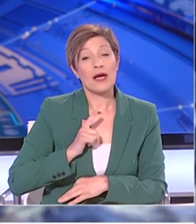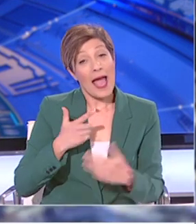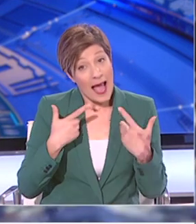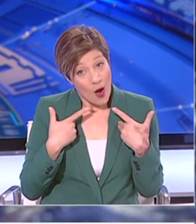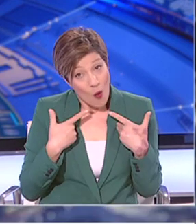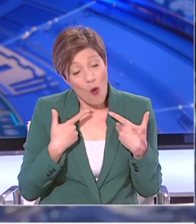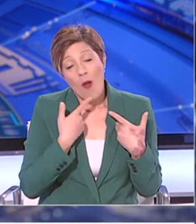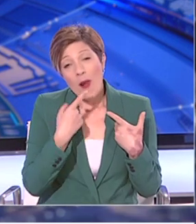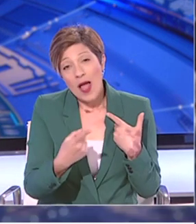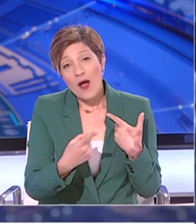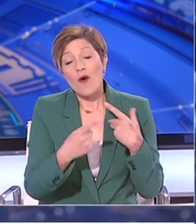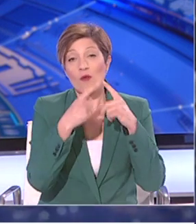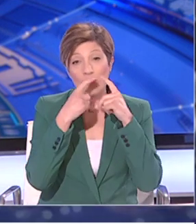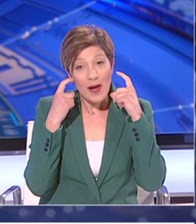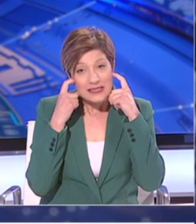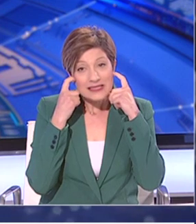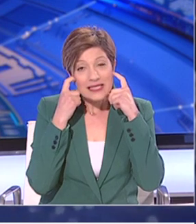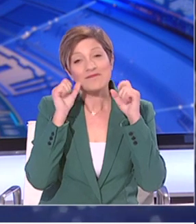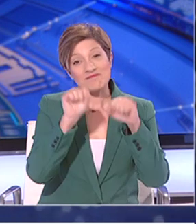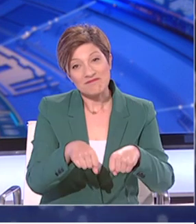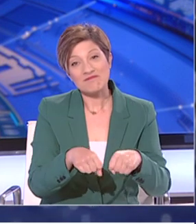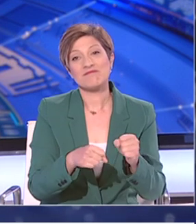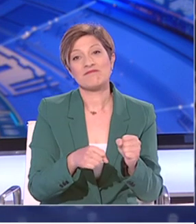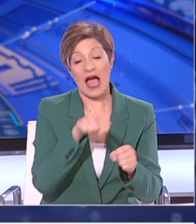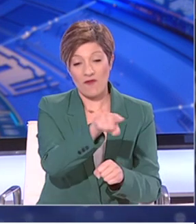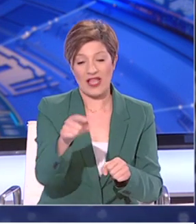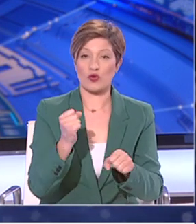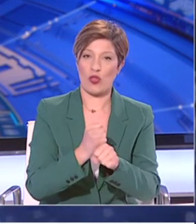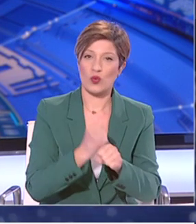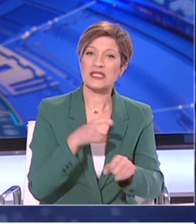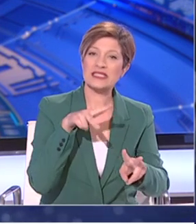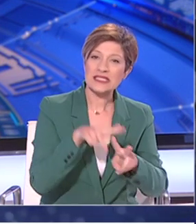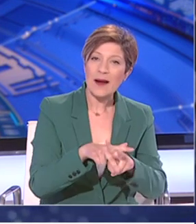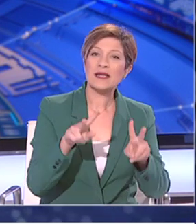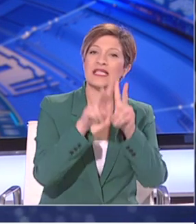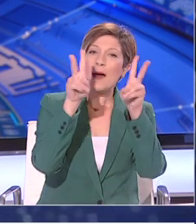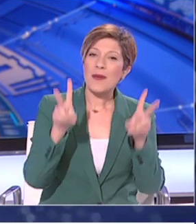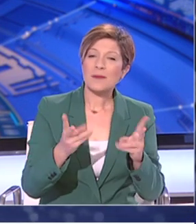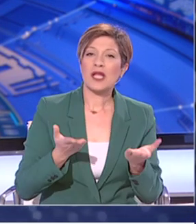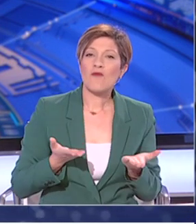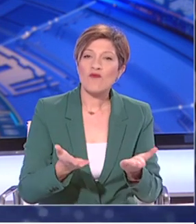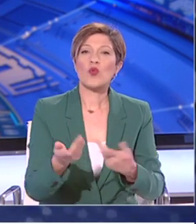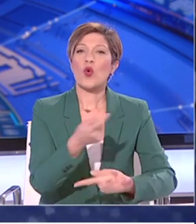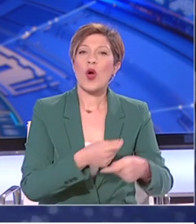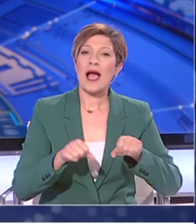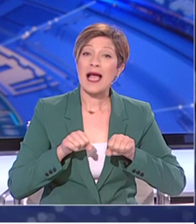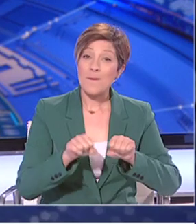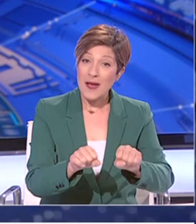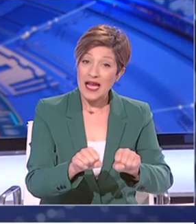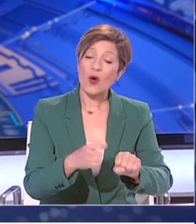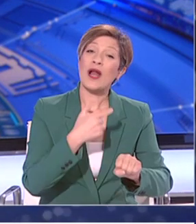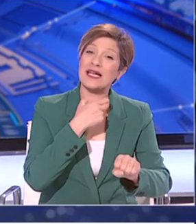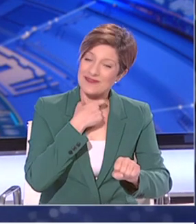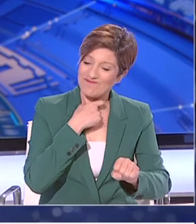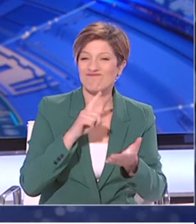ή αν δεν έχουν μάσκες σε αυτά τα μέρη να κάνουν μάσκες με ρούχο ή οτιδήποτε άλλο έχουν στην